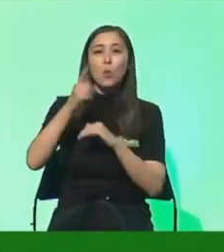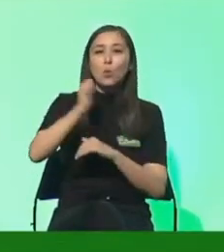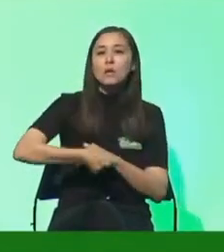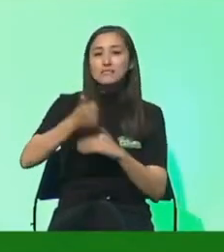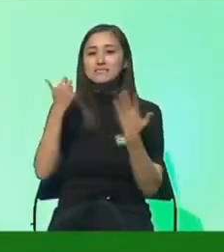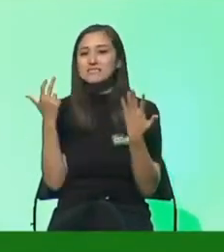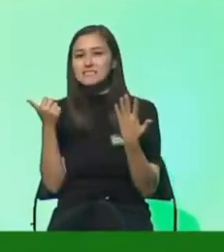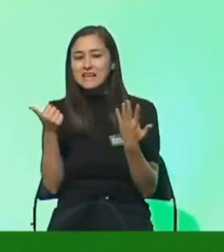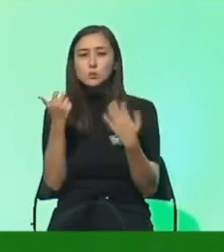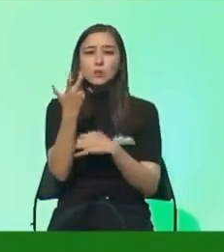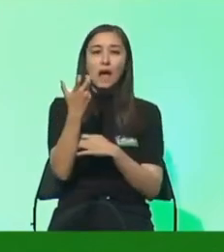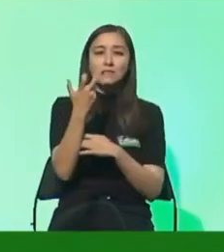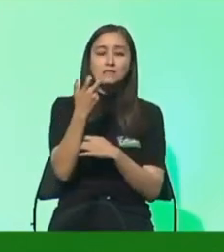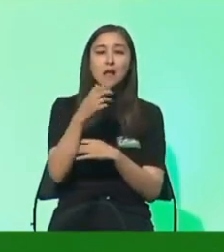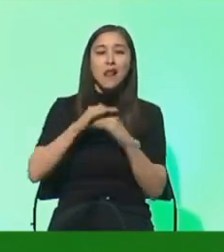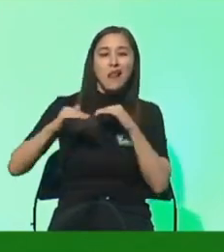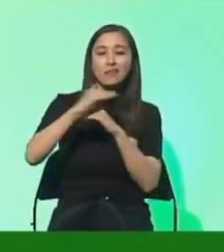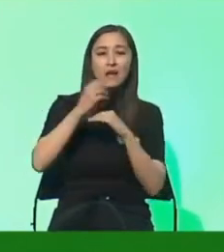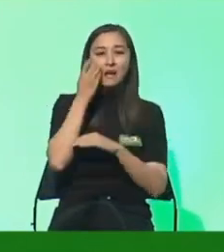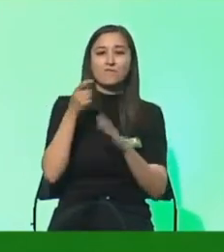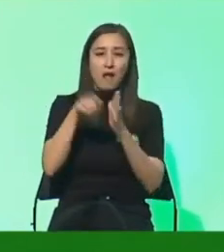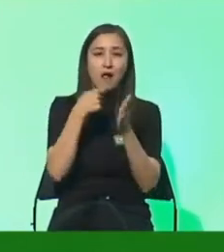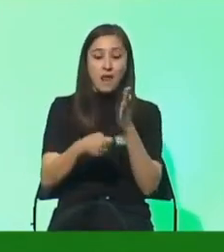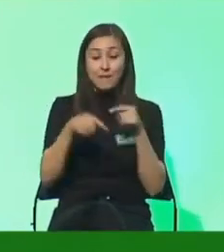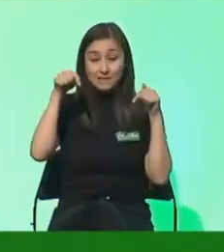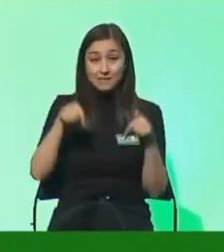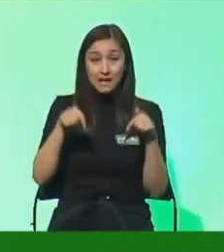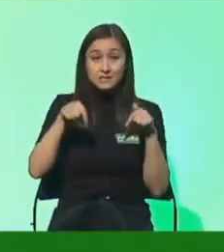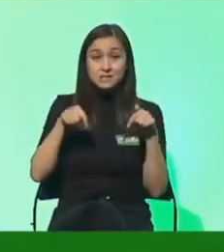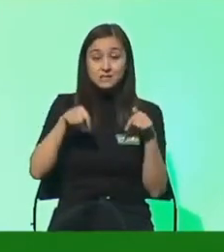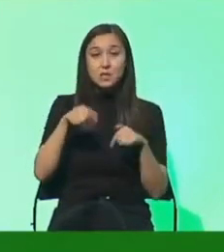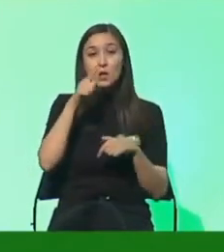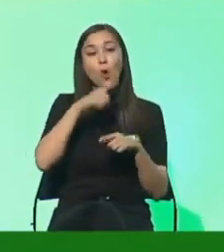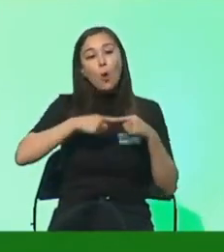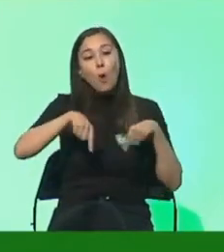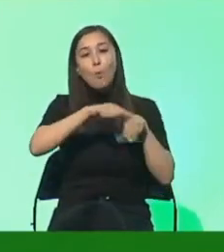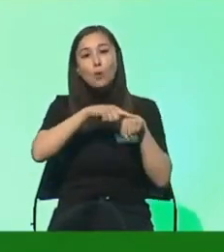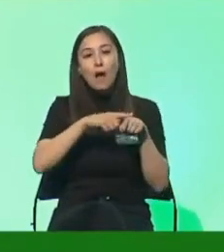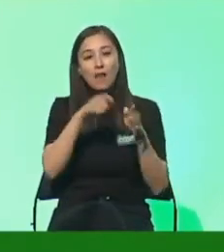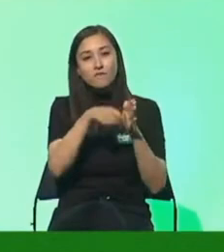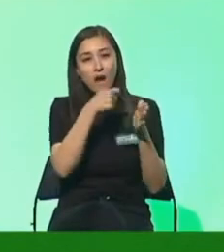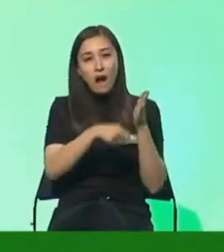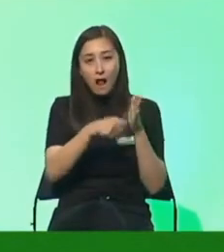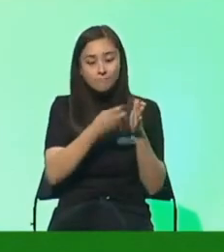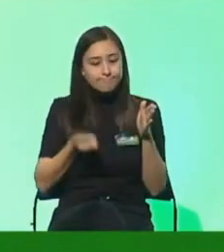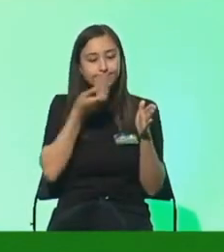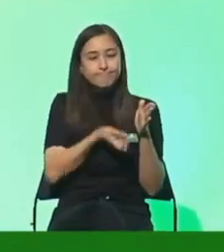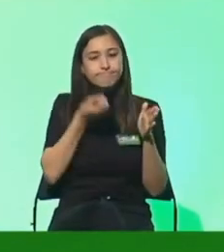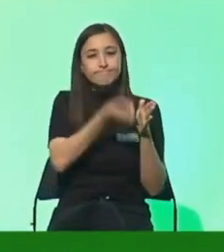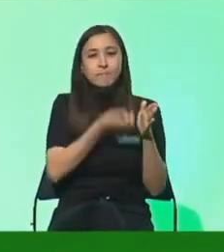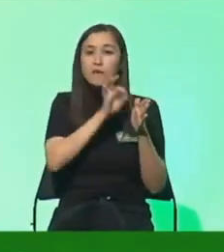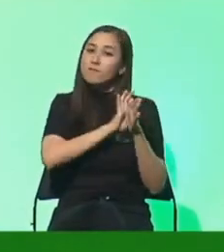Tagen die Landtagswahl. Jetzt aber geht es erst mal darum, dass wir bei der Kommunalwahl alles in die Waagschale werfen, das beste